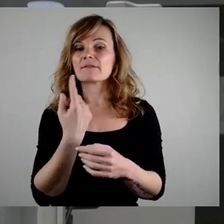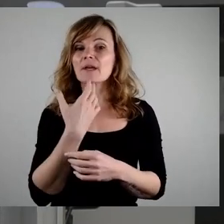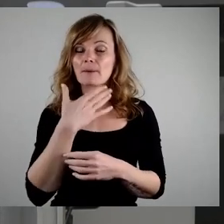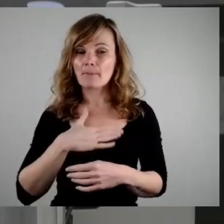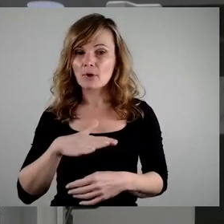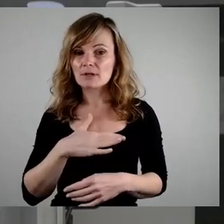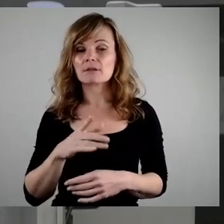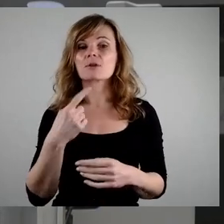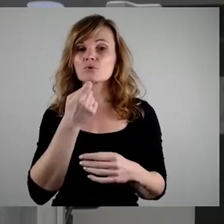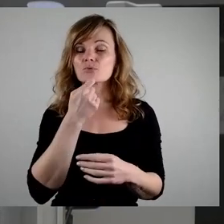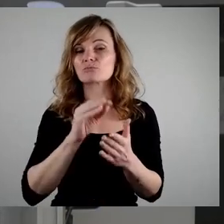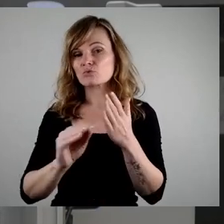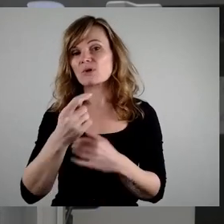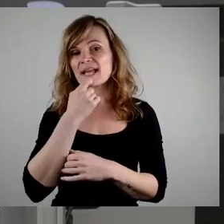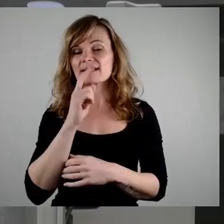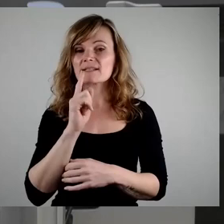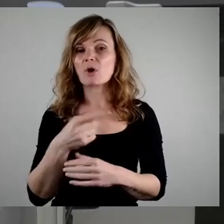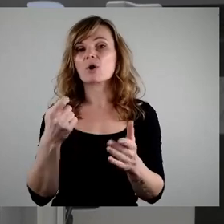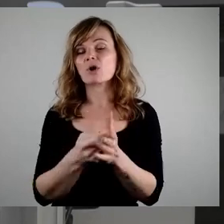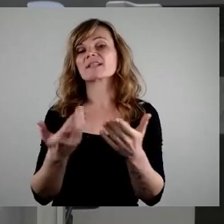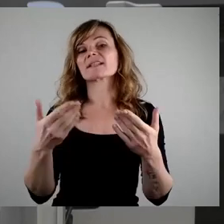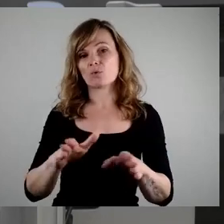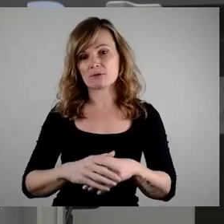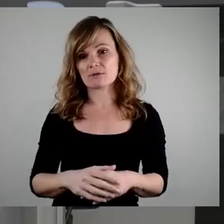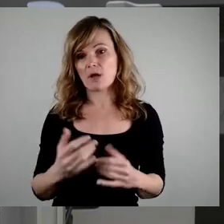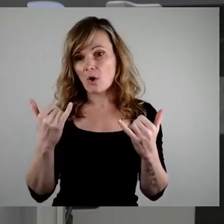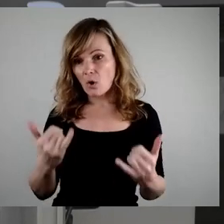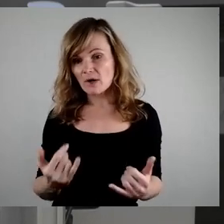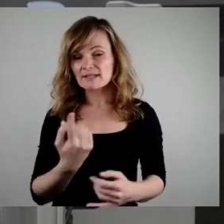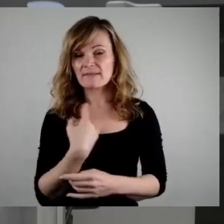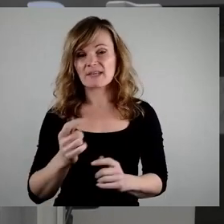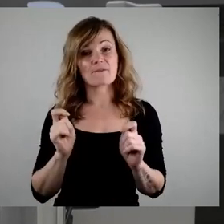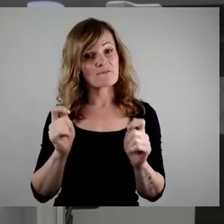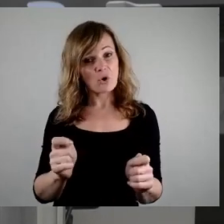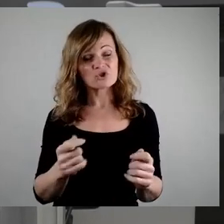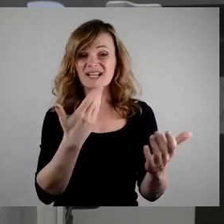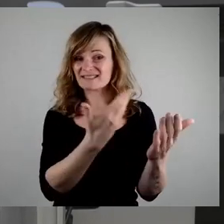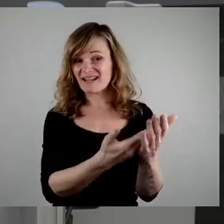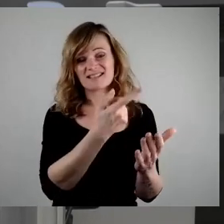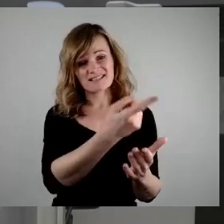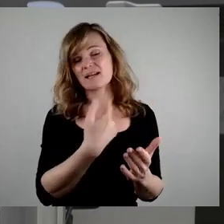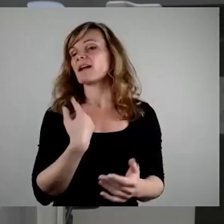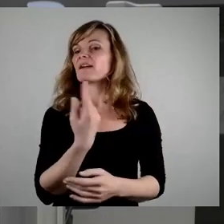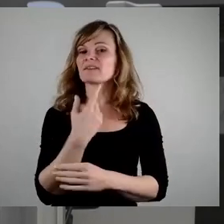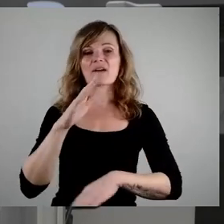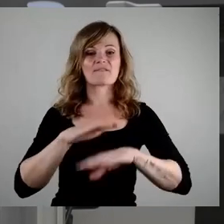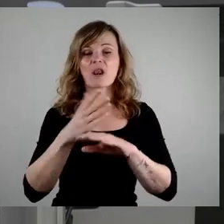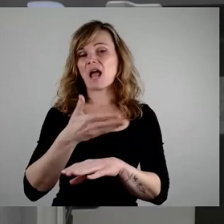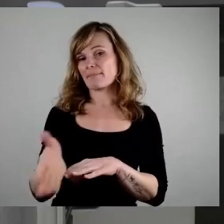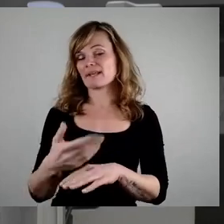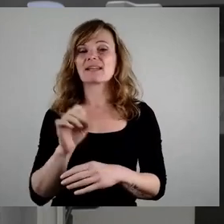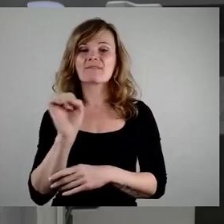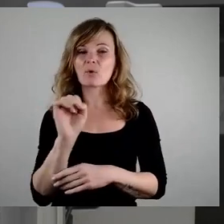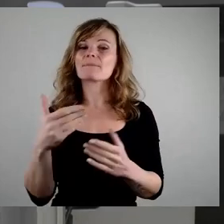und das, was wir heute hier vorgeschlagen haben, bekommen haben, das lehnen wir ab, weil dies